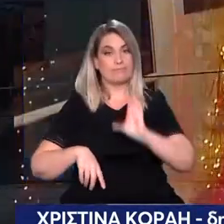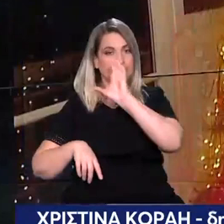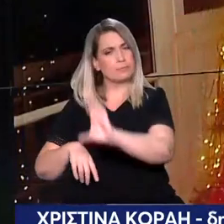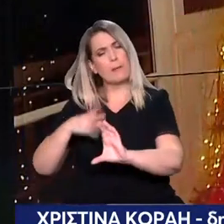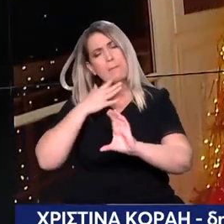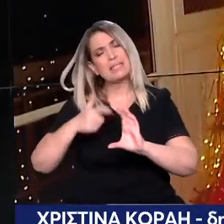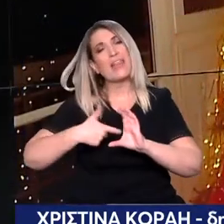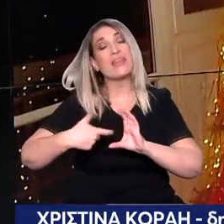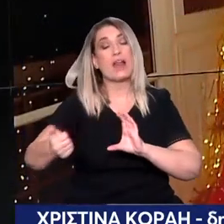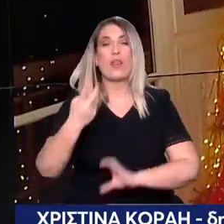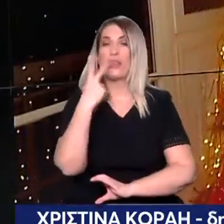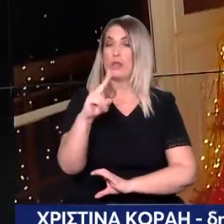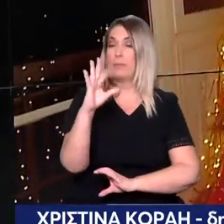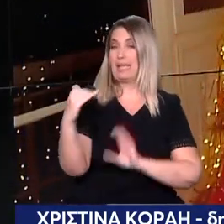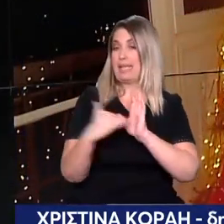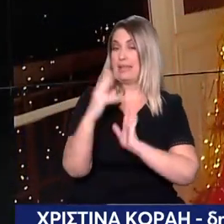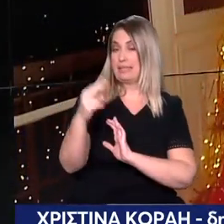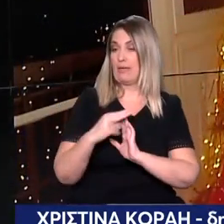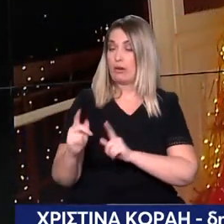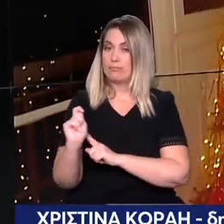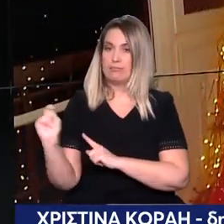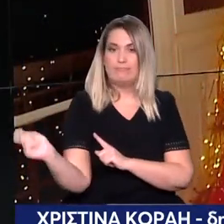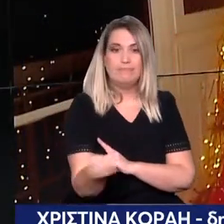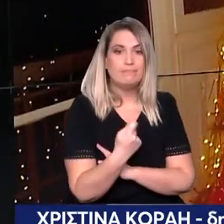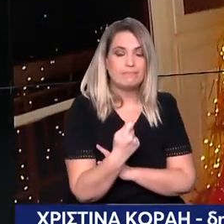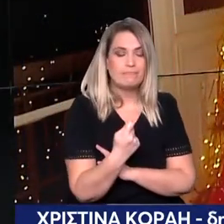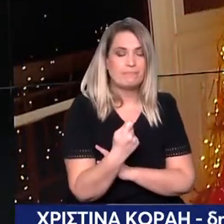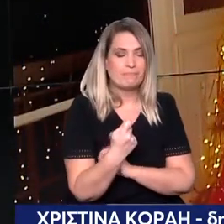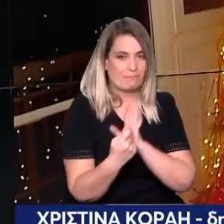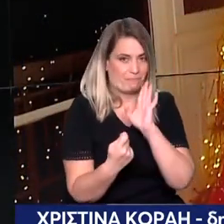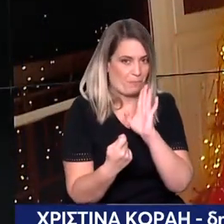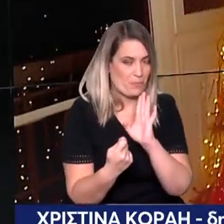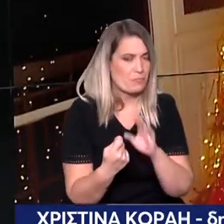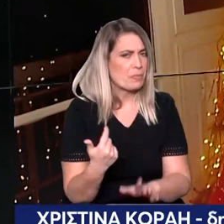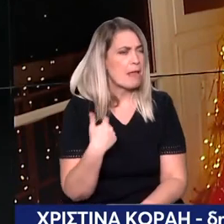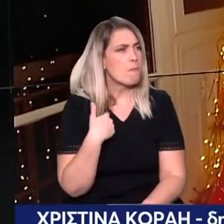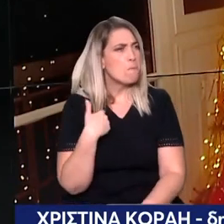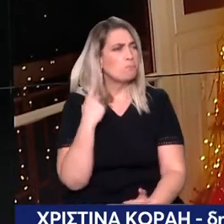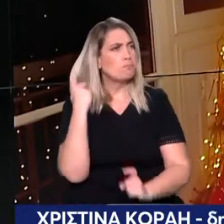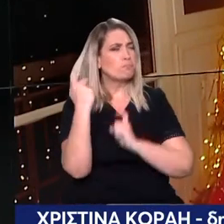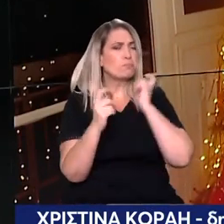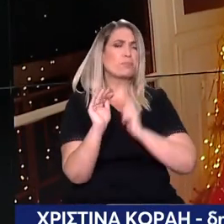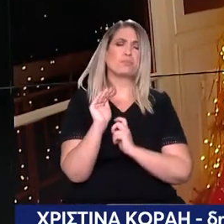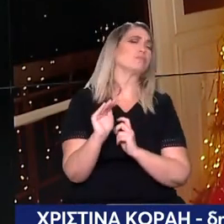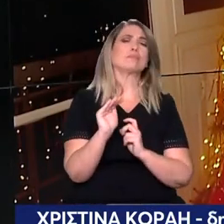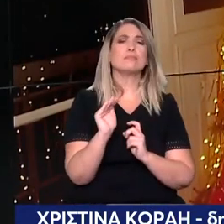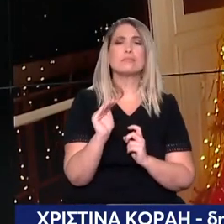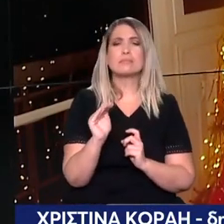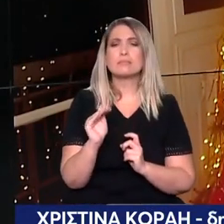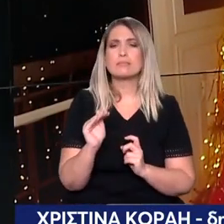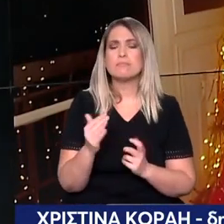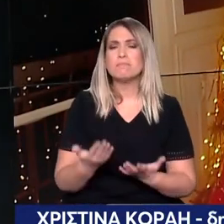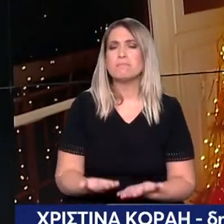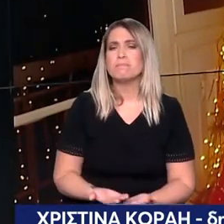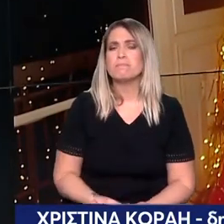250.000 ευρώ. Πριν πεις να διευκρινίσω κάτι γιατί το βάλα ερώτημα αυτή στην εκπομπή ότι επειδή τα